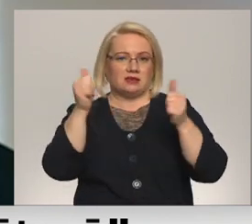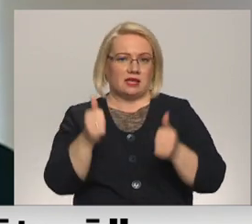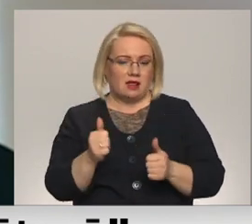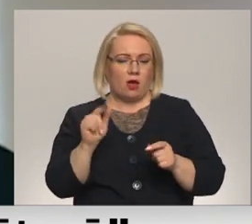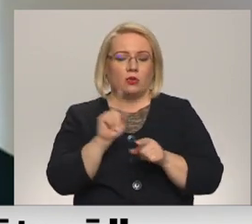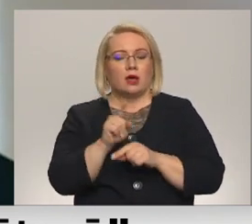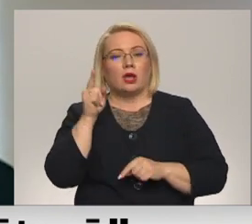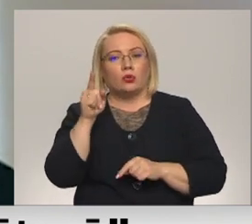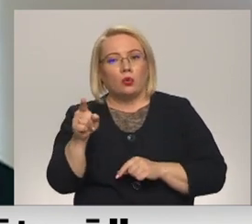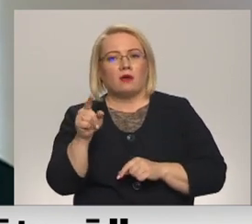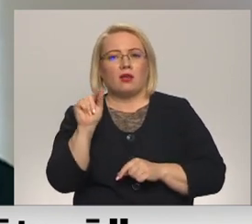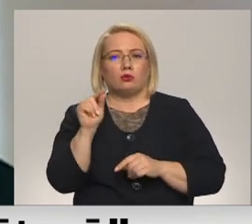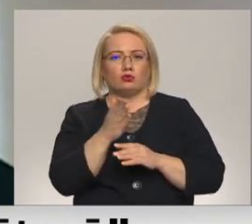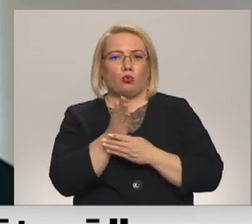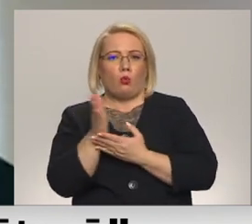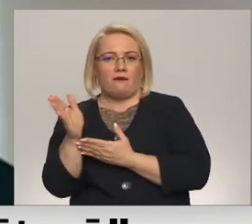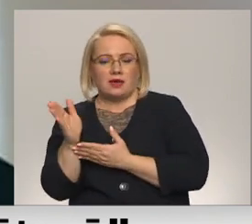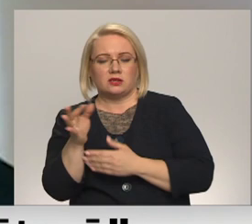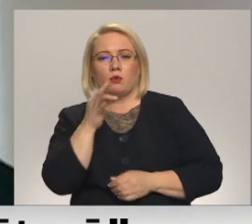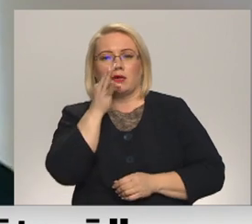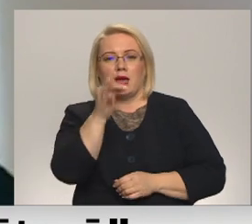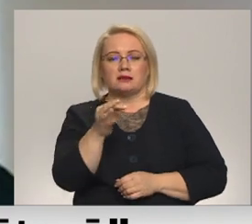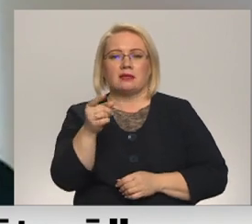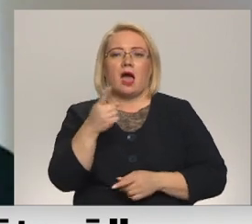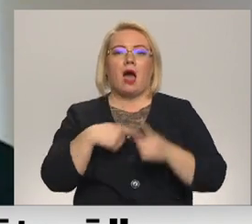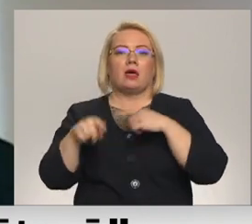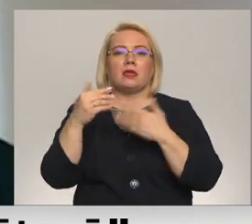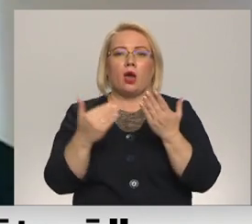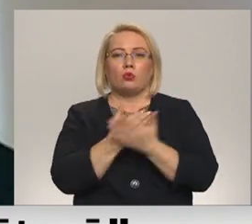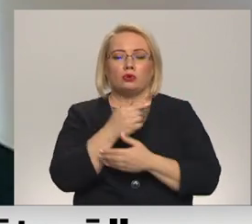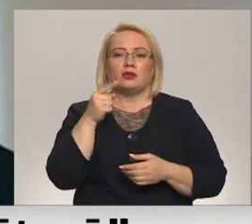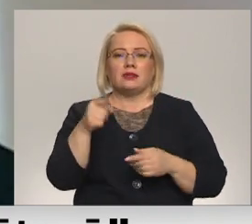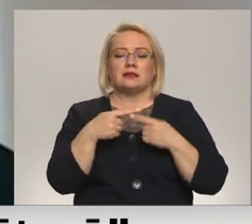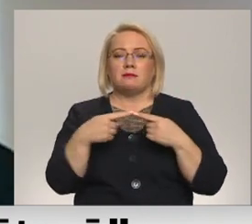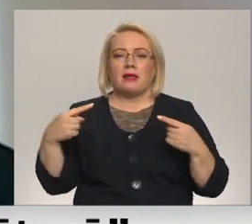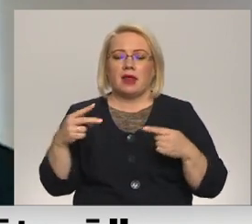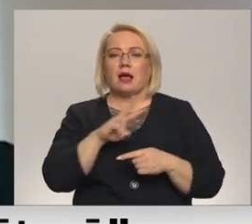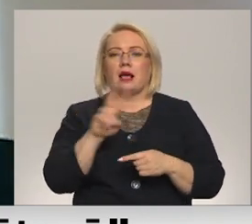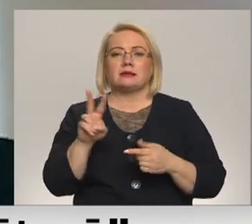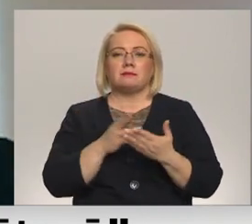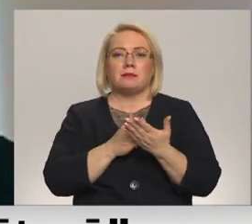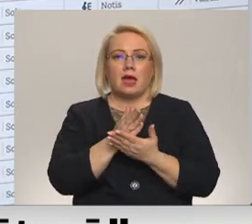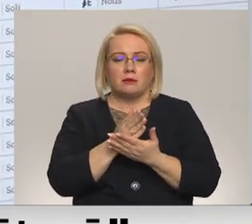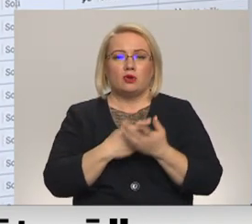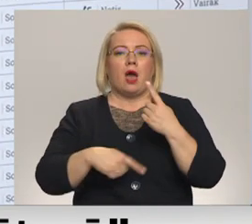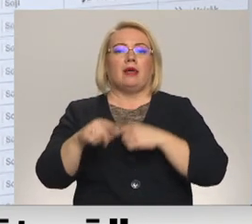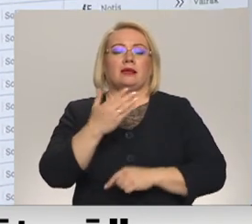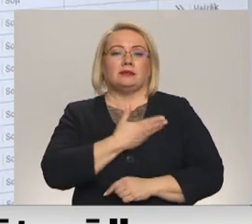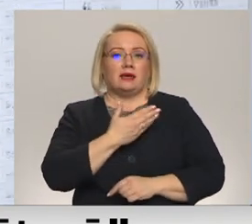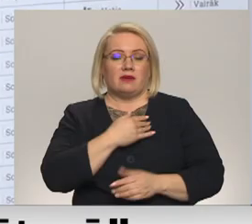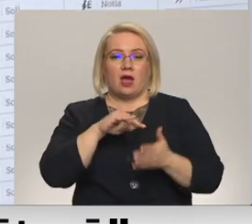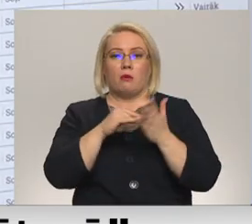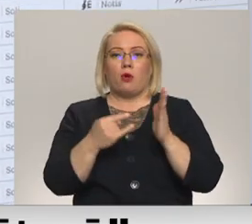arī tur ir vēl novirzs. Jāteic tā, tā restaurācija būtu, ka tas materiāls, kas ir pieejams, viņš tiek atdzīvināts. Projektā